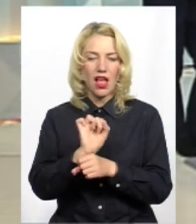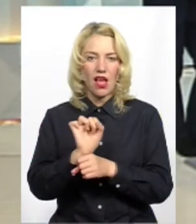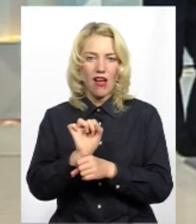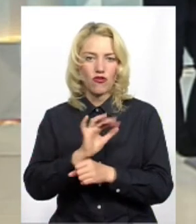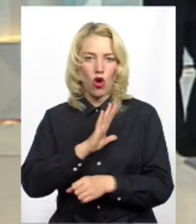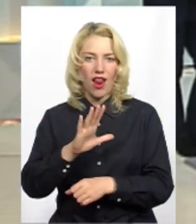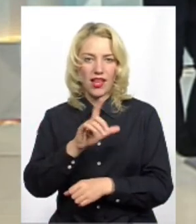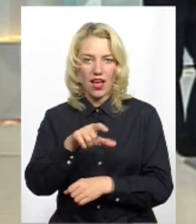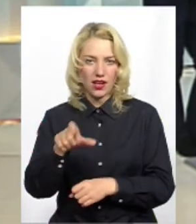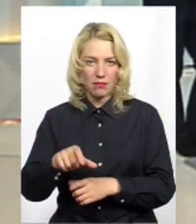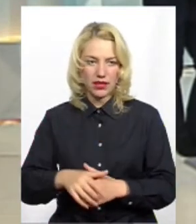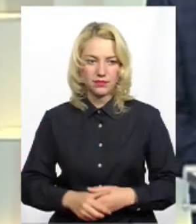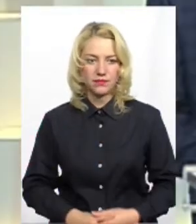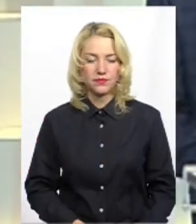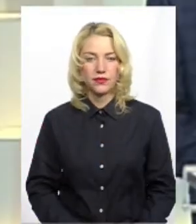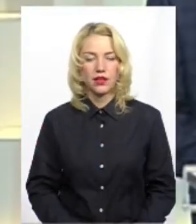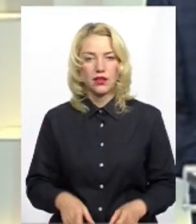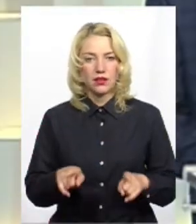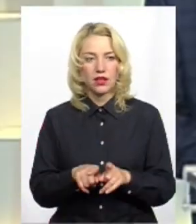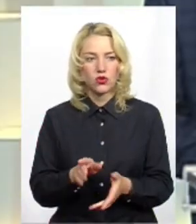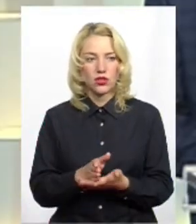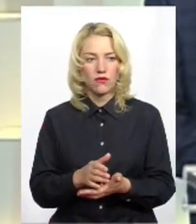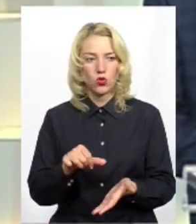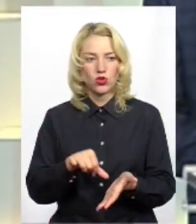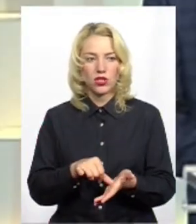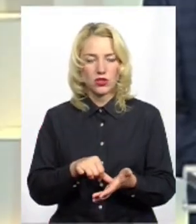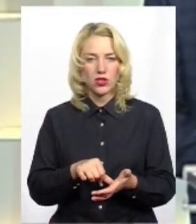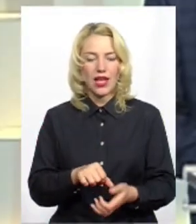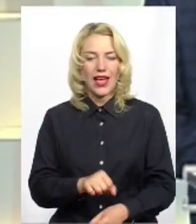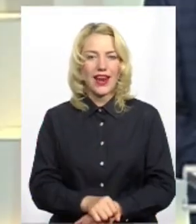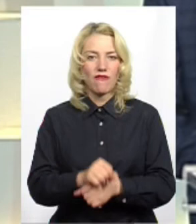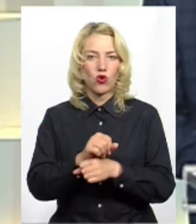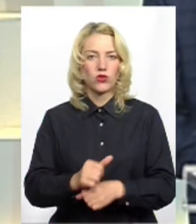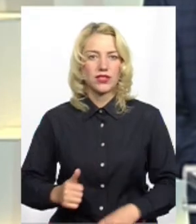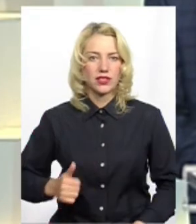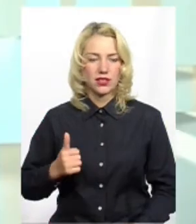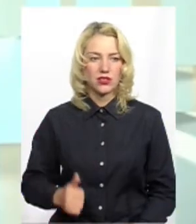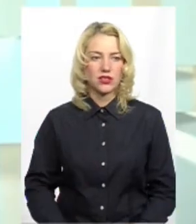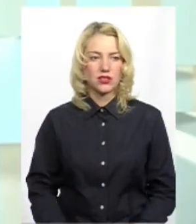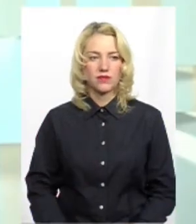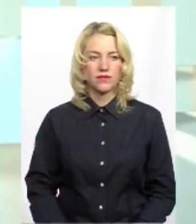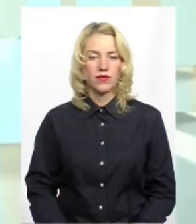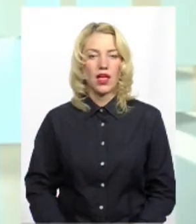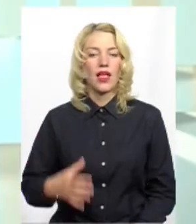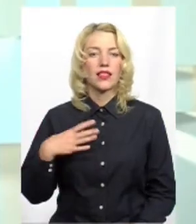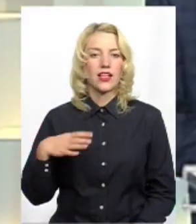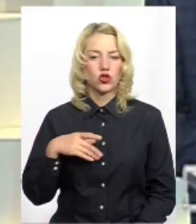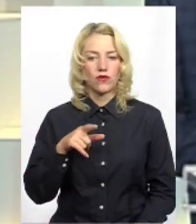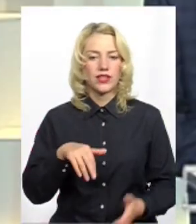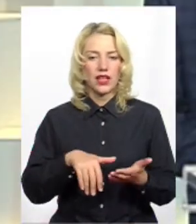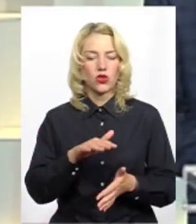Також являюся учасником Революції Гідності. І для чого у Верховну Раду йдете?